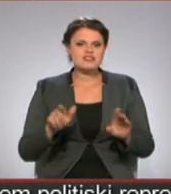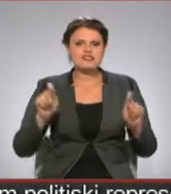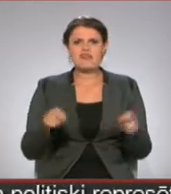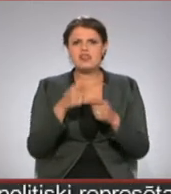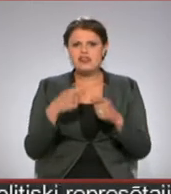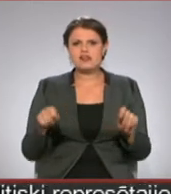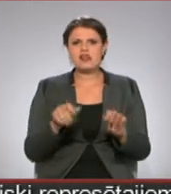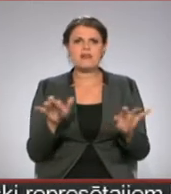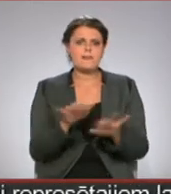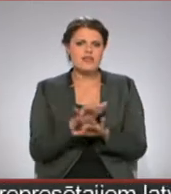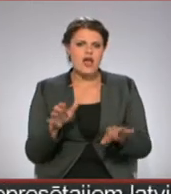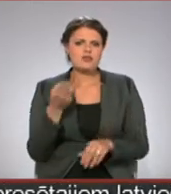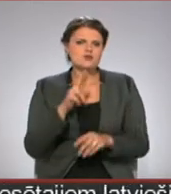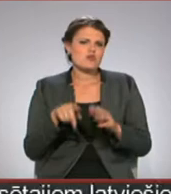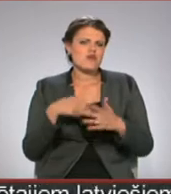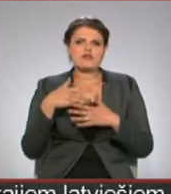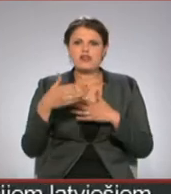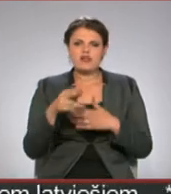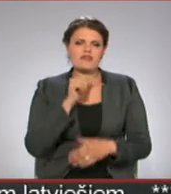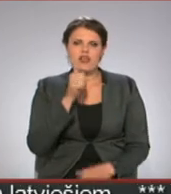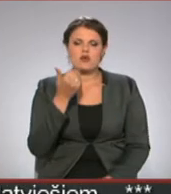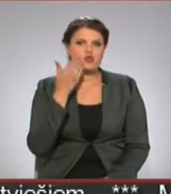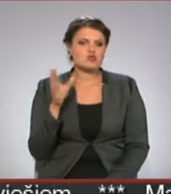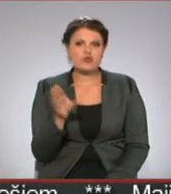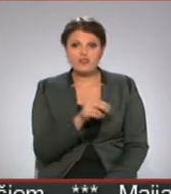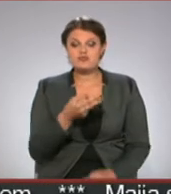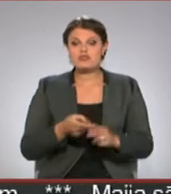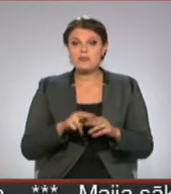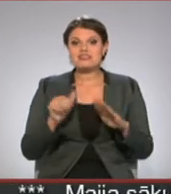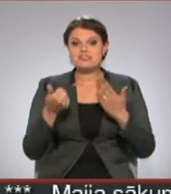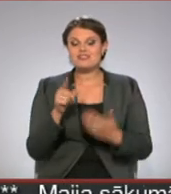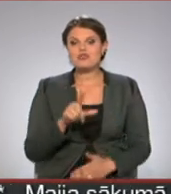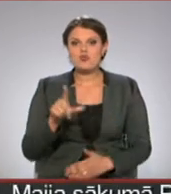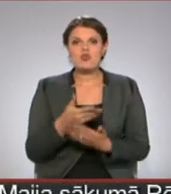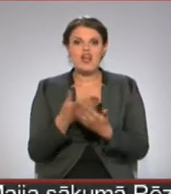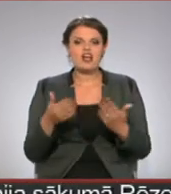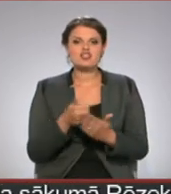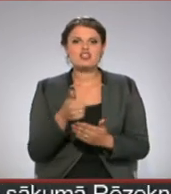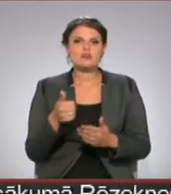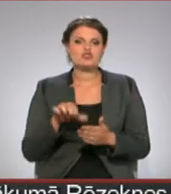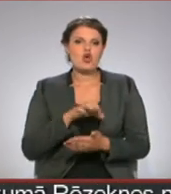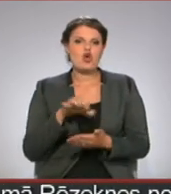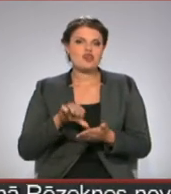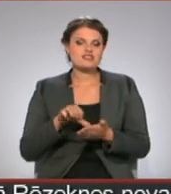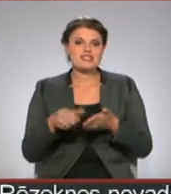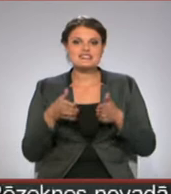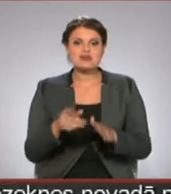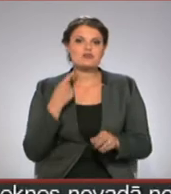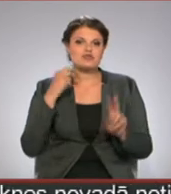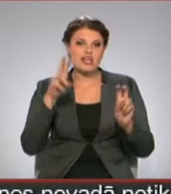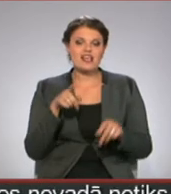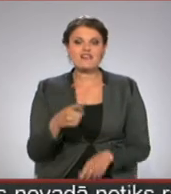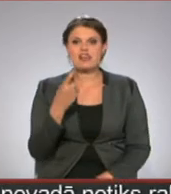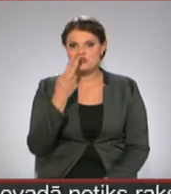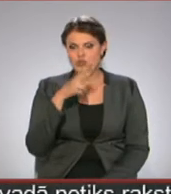diriģenti, pianisti un tā tālāk nenosauksim visus. Tādēļ sastajā jūlijā ir kāds īpašs koncerts dzimuši Rīgā, un tas būs viens